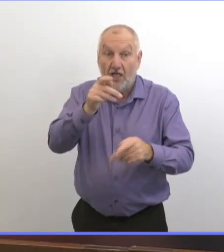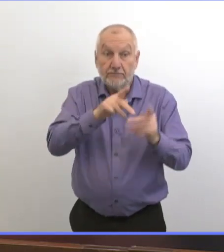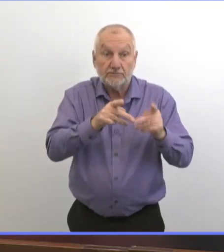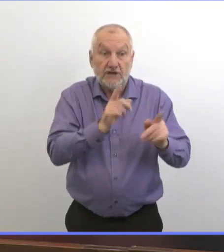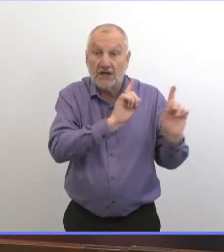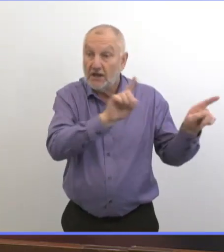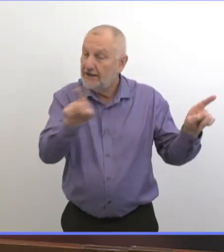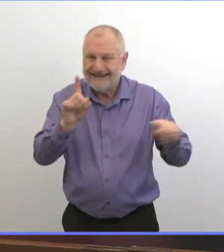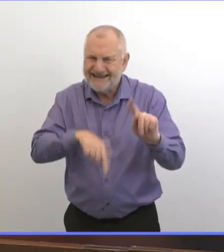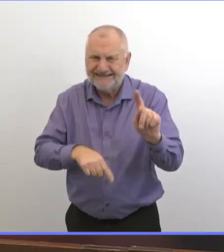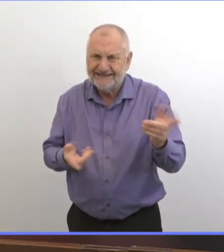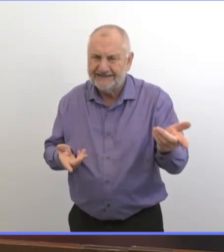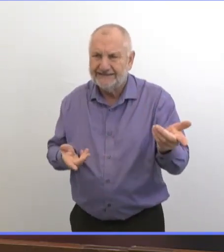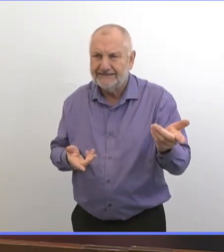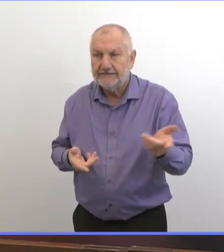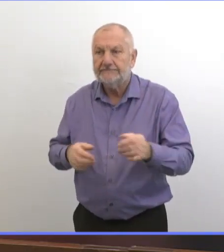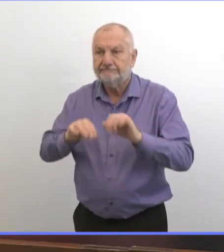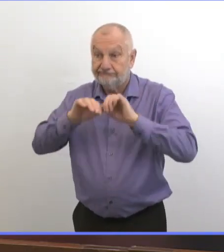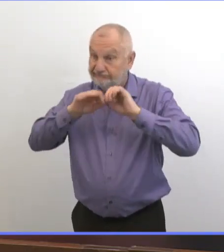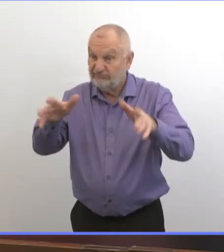est tellement généralisée.